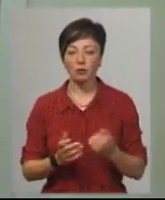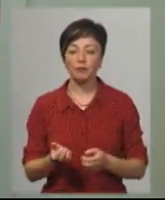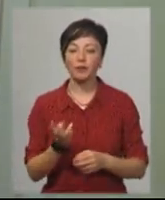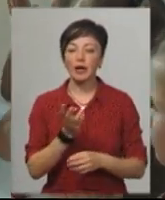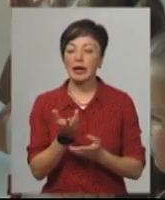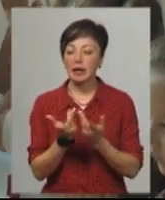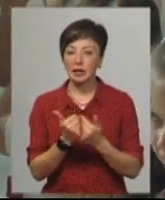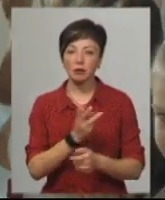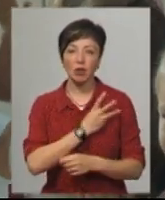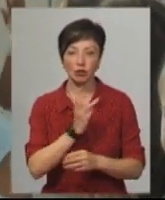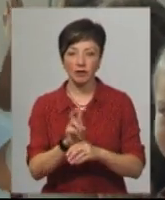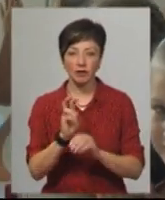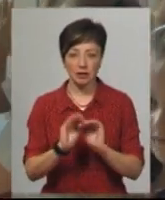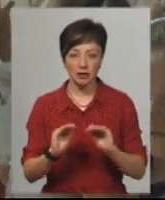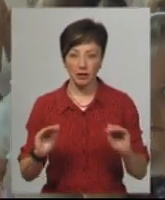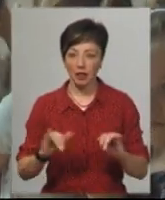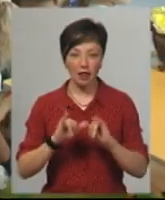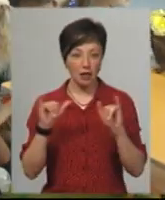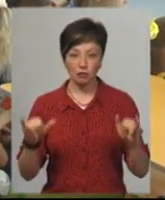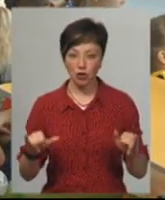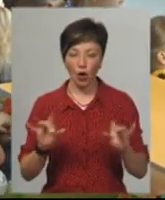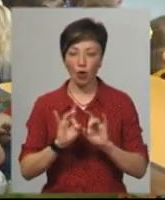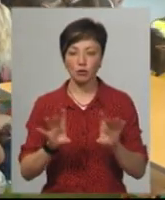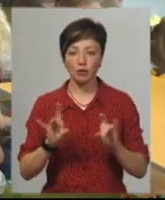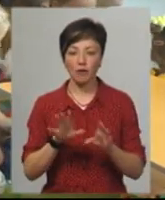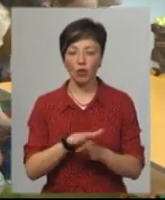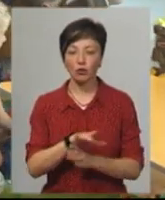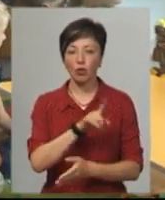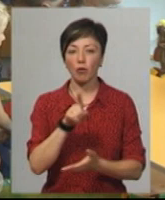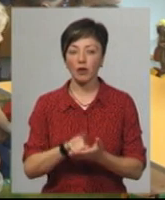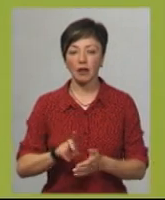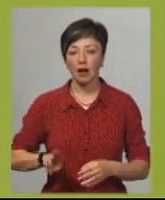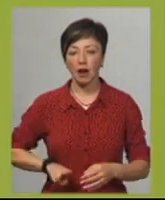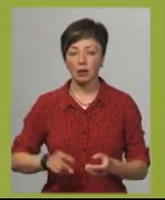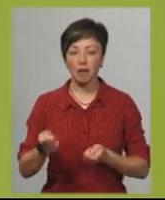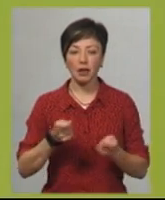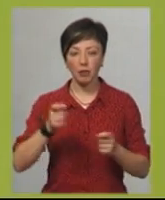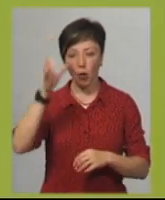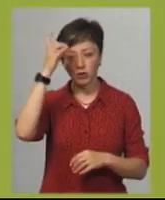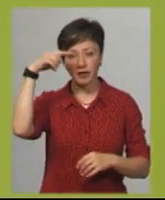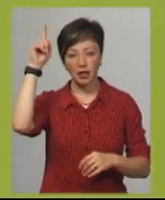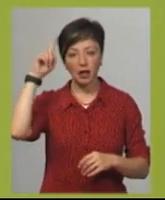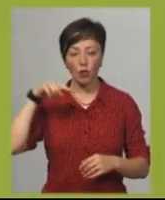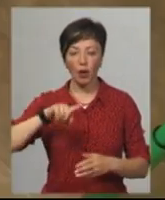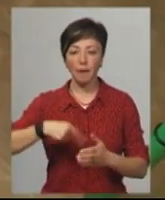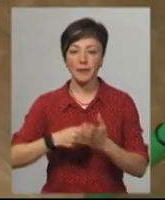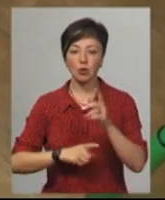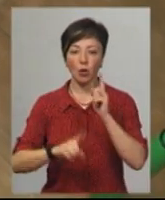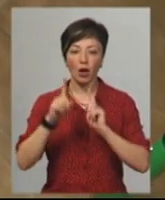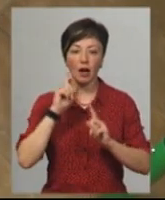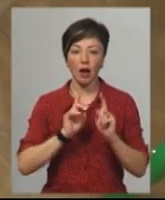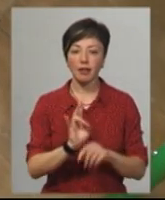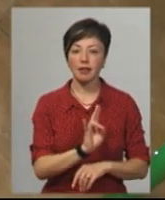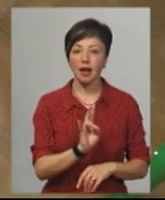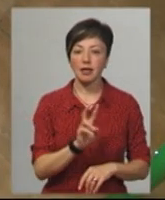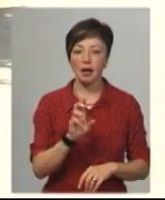відвідувати садочки влітку цьогоріч не збільшилась, розповідає виконуюча обов'язки директора Департаменту освіти та науки Хмельницької міської ради